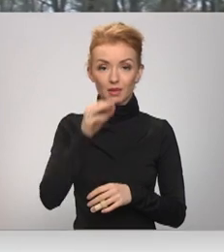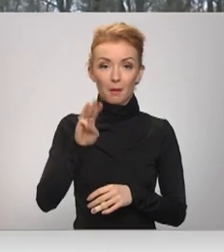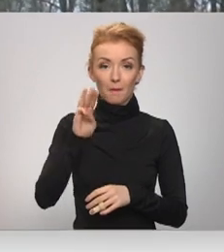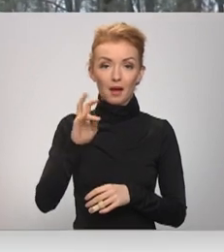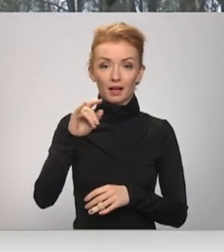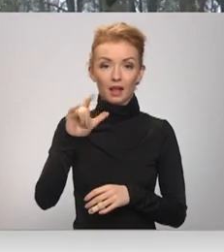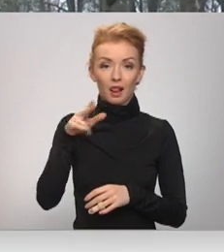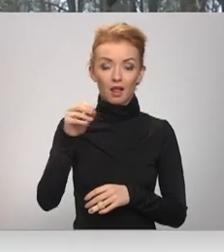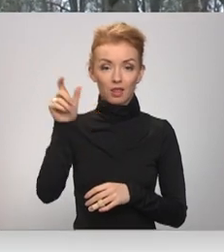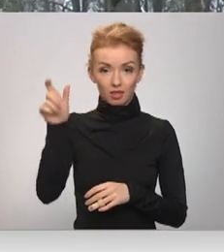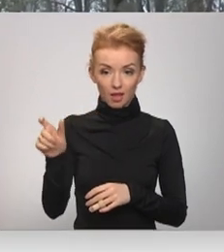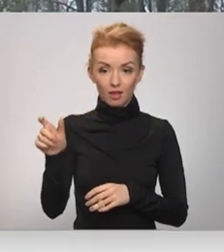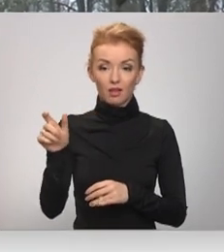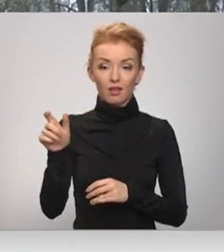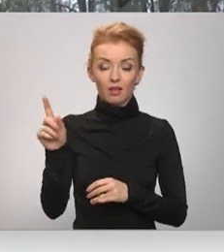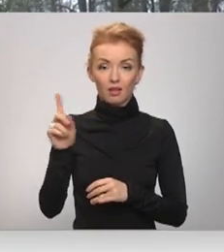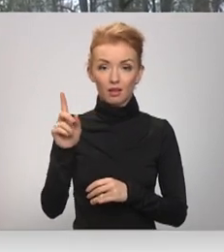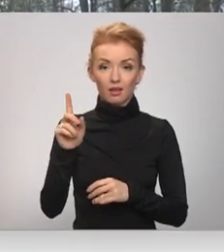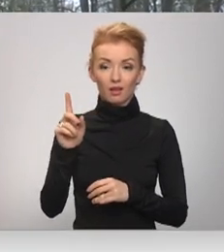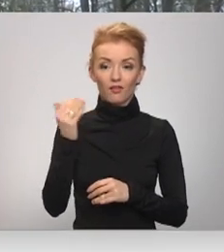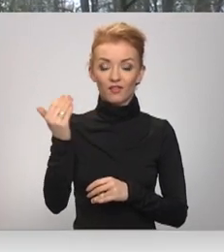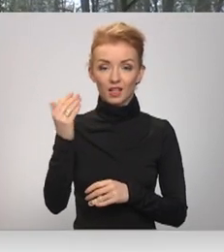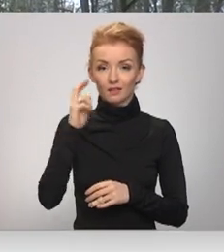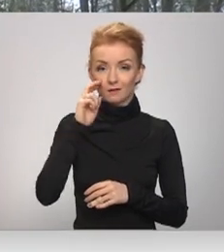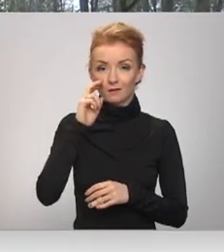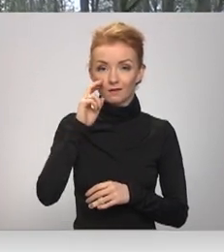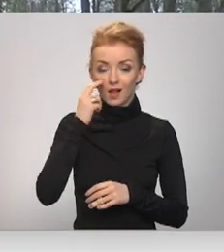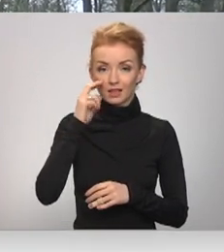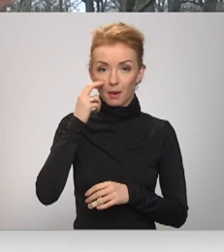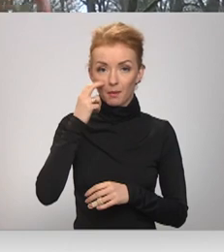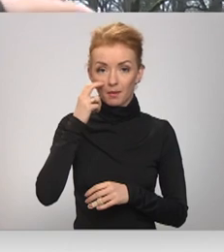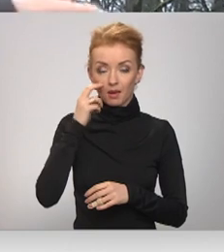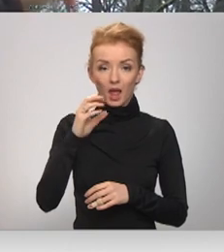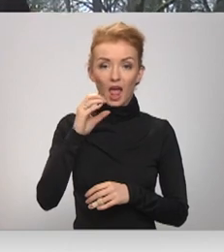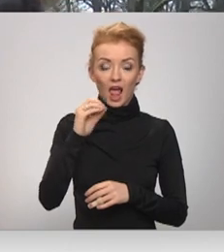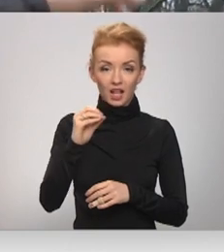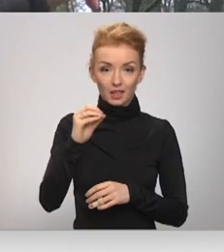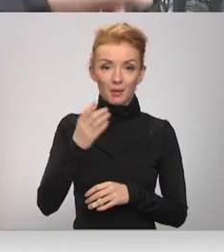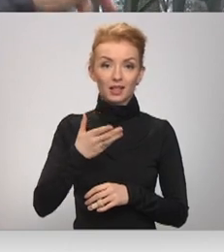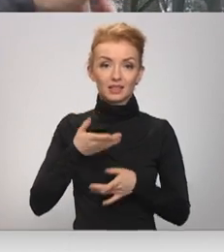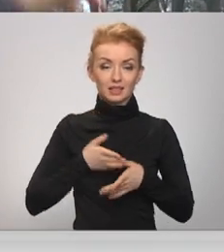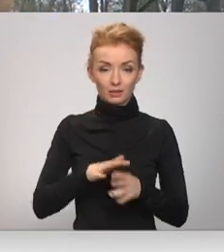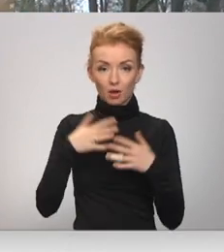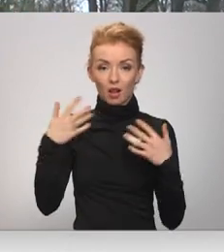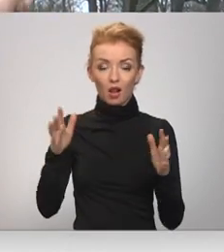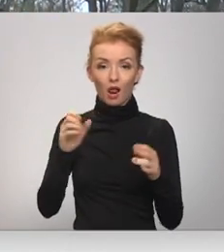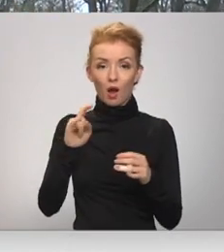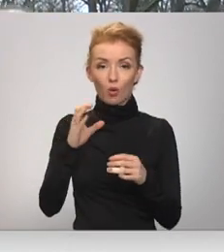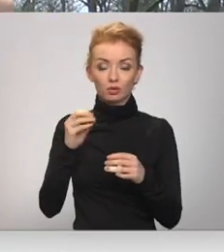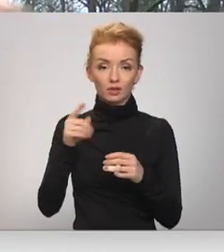viņas vecmāmiņa Elizabete von Kleista ir dzimusi lielautas pilī